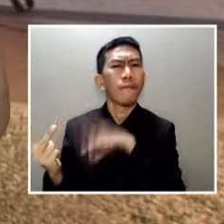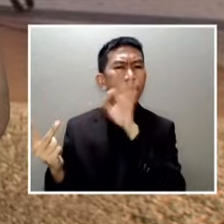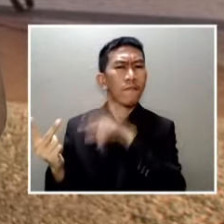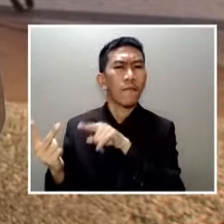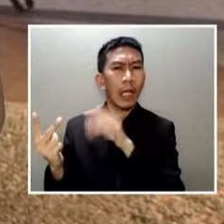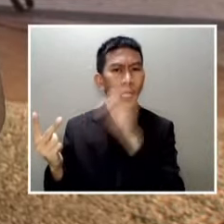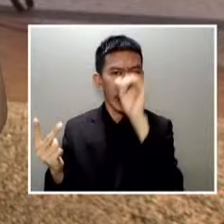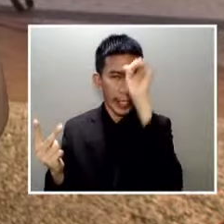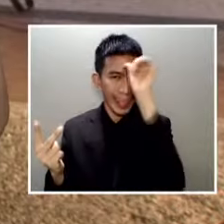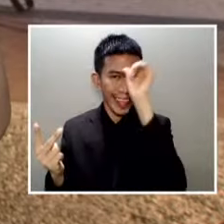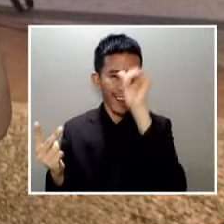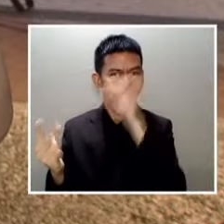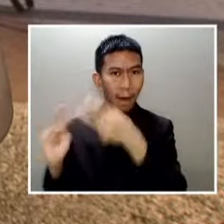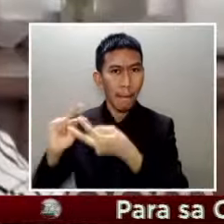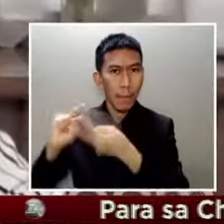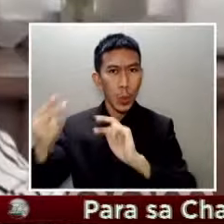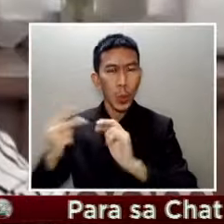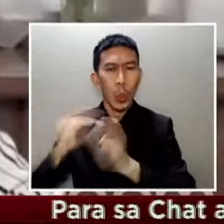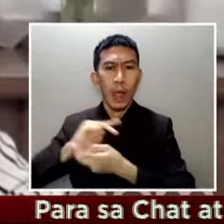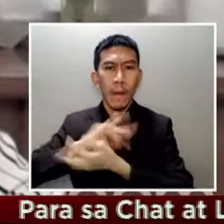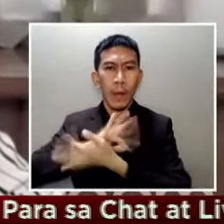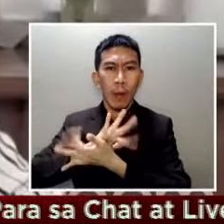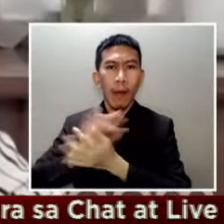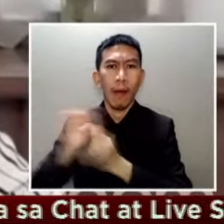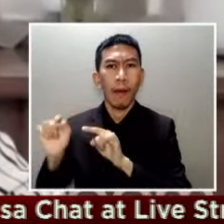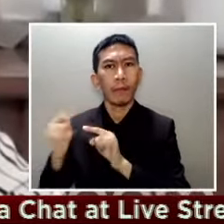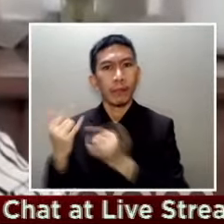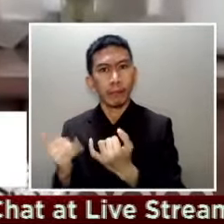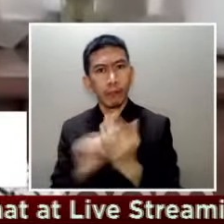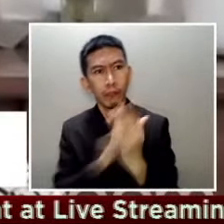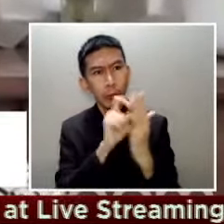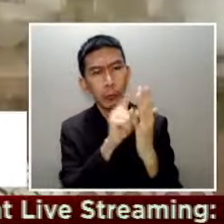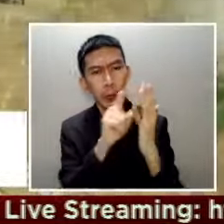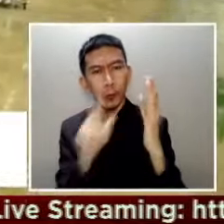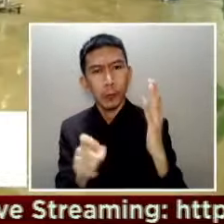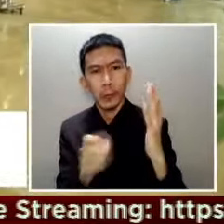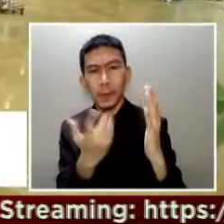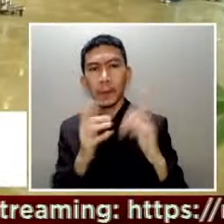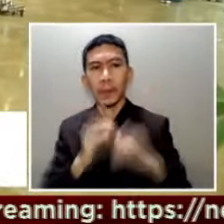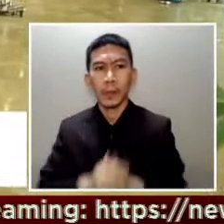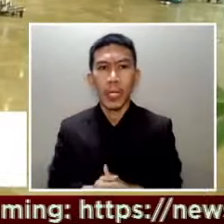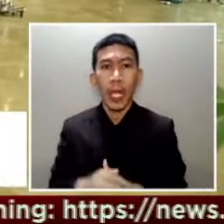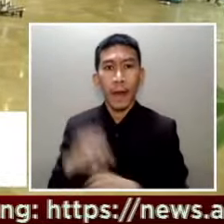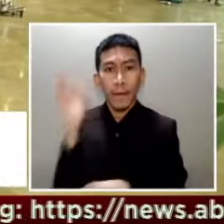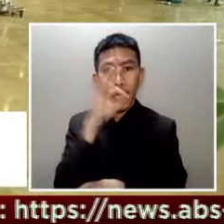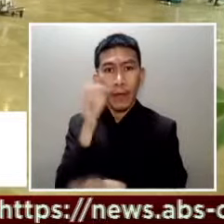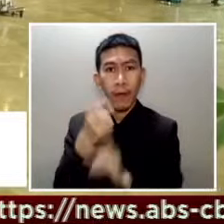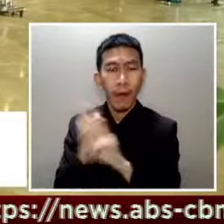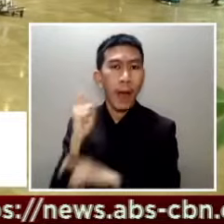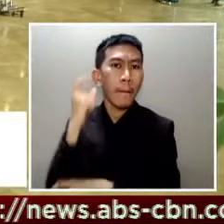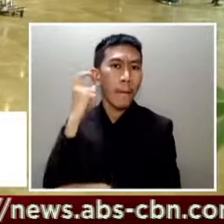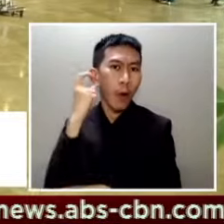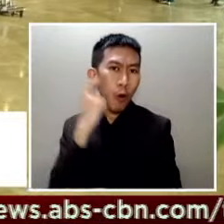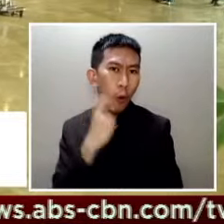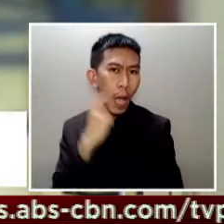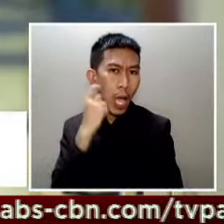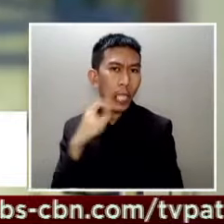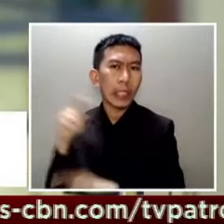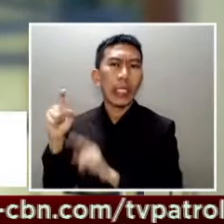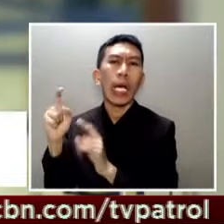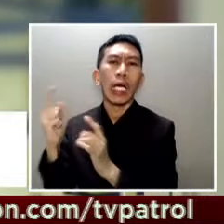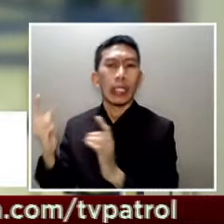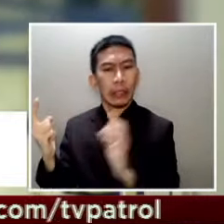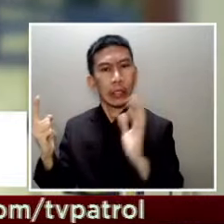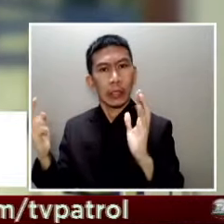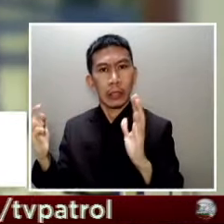variant. Ayon kay DOH spokesperson Maria Rosario Vergere, ang Pinoy na nagmula sa Oman ay may 6 close contacts habang